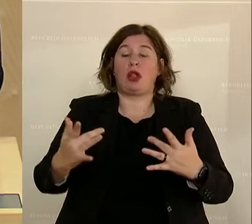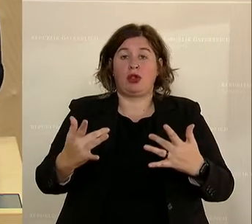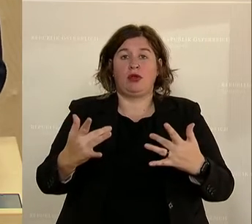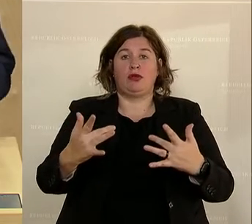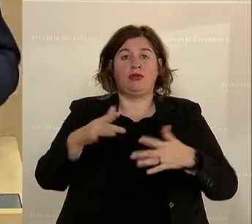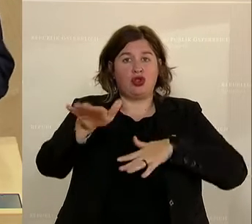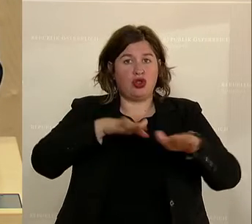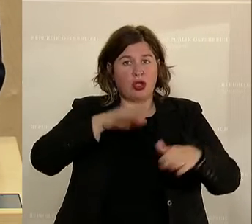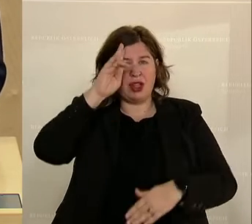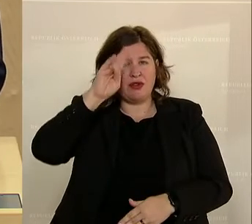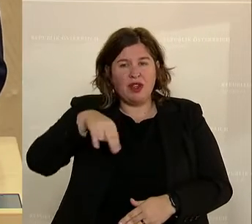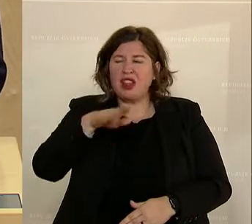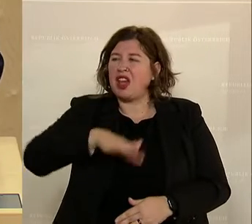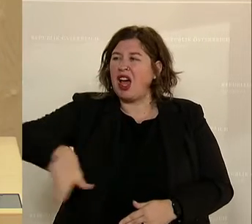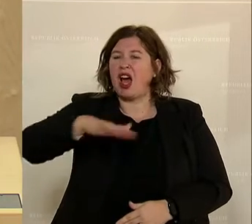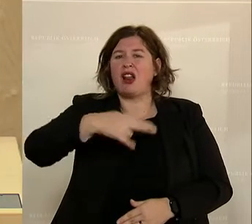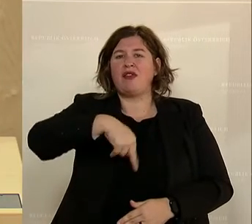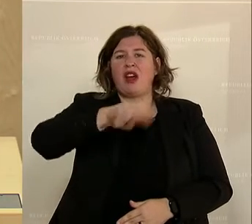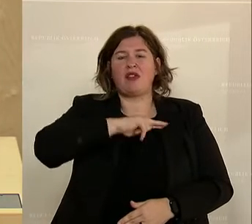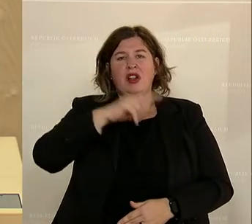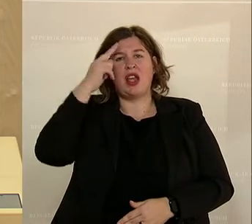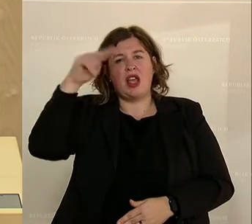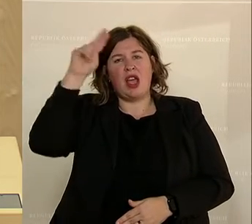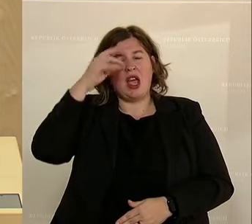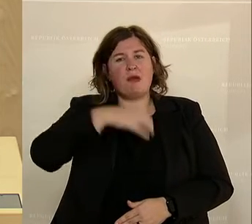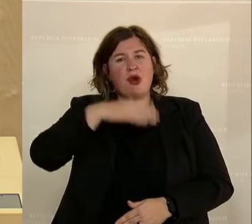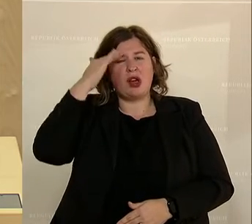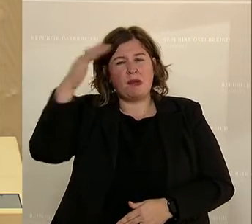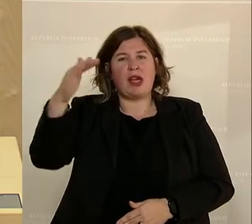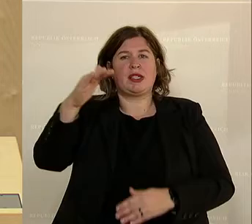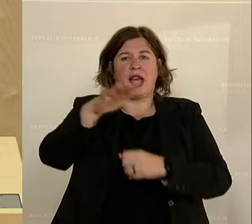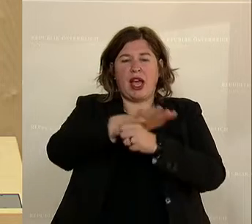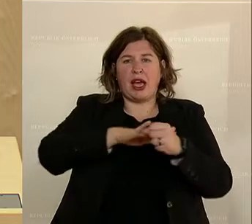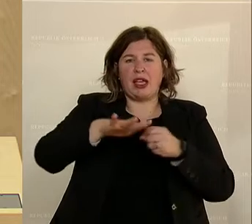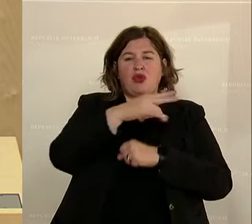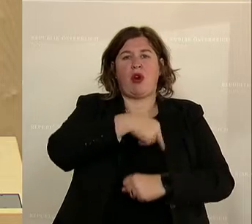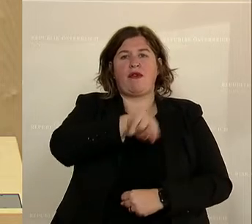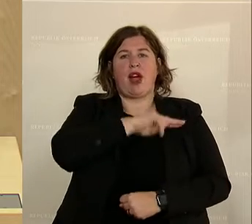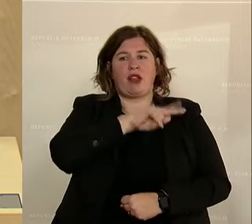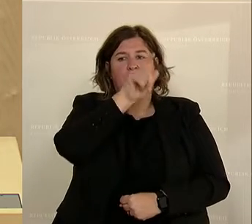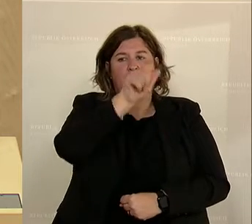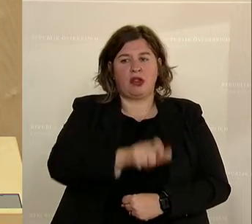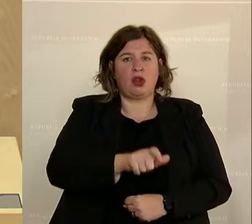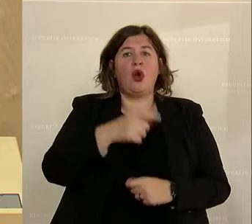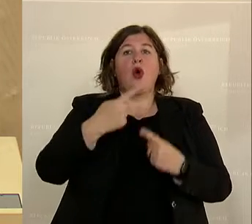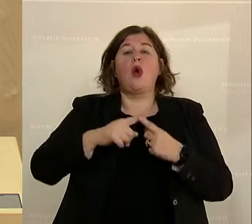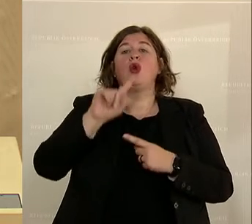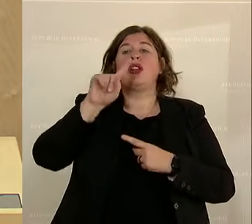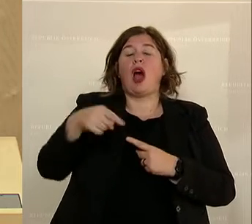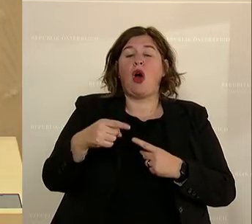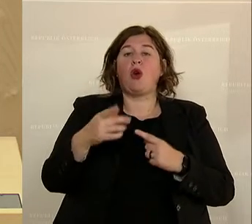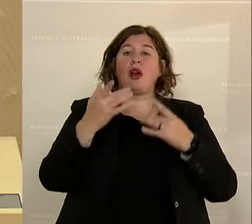die Stadt Wien mit allen Verantwortlichen, mit dem Herrn Bürgermeister, mit der Ressortverantwortlichen und auch eine